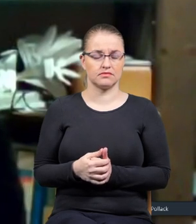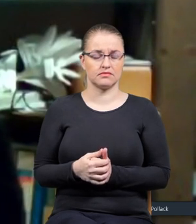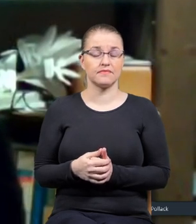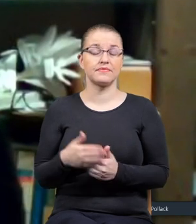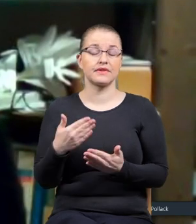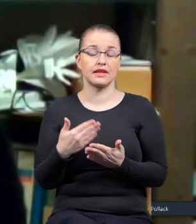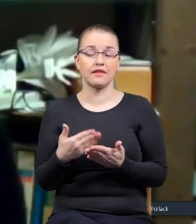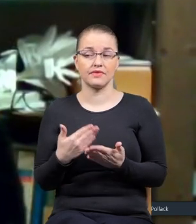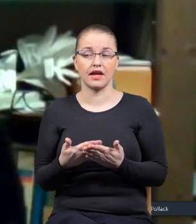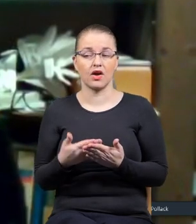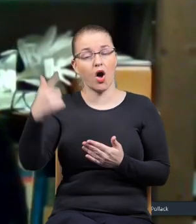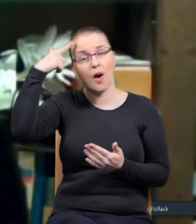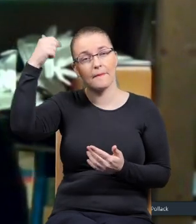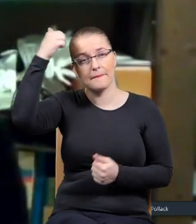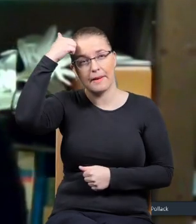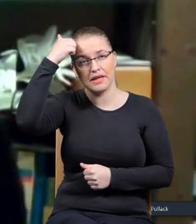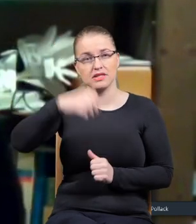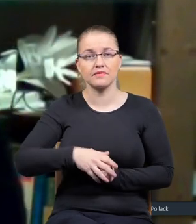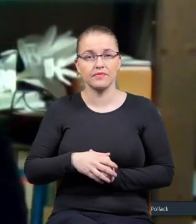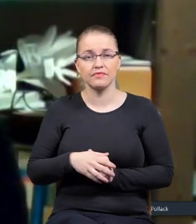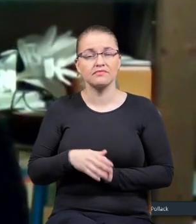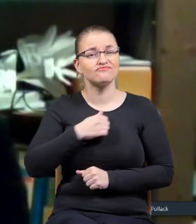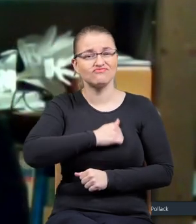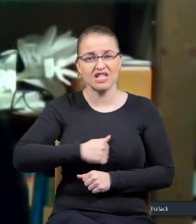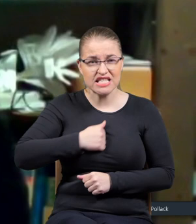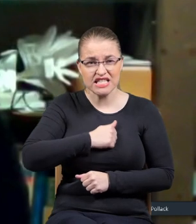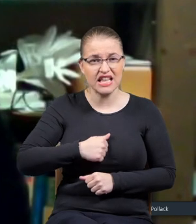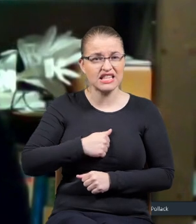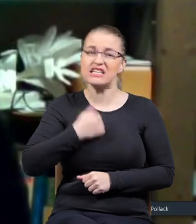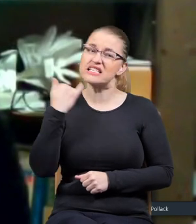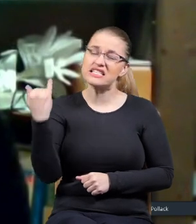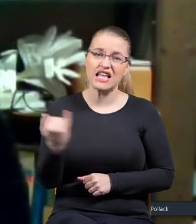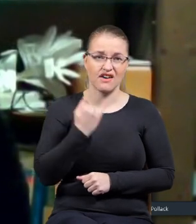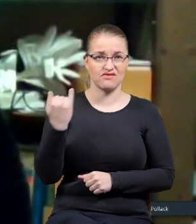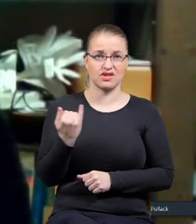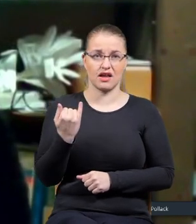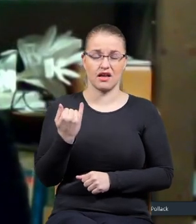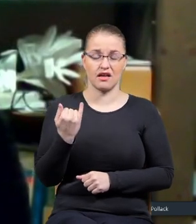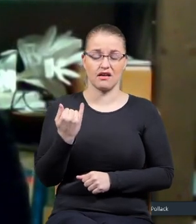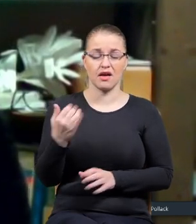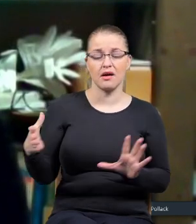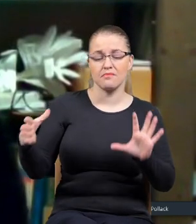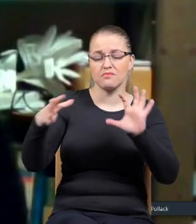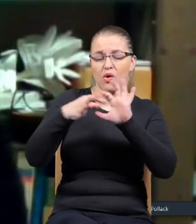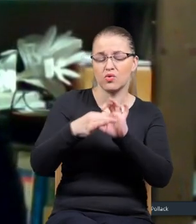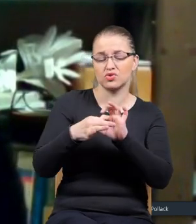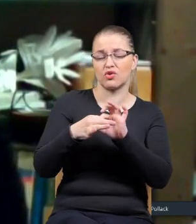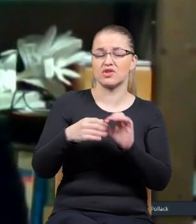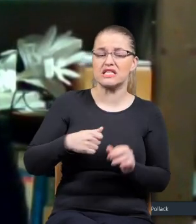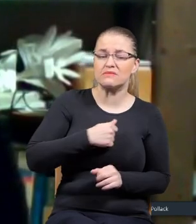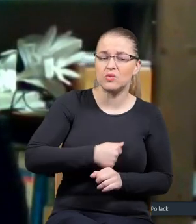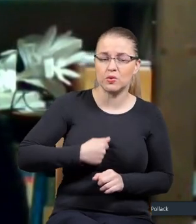Więc no ta pamięć niestety dla mnie to jest zawsze związane z takim smutkiem